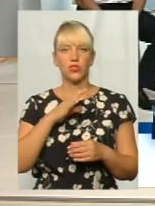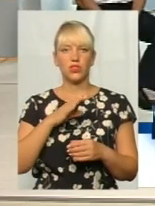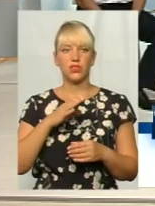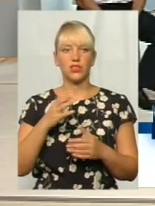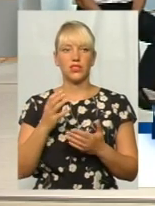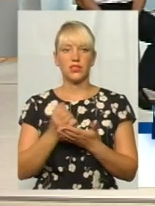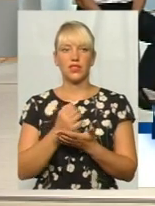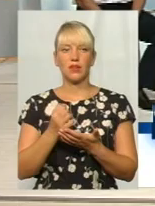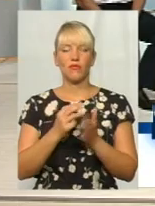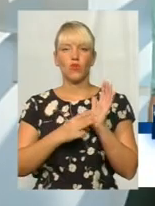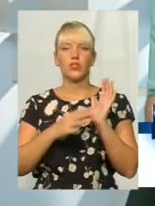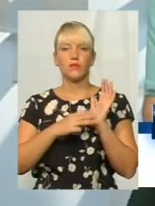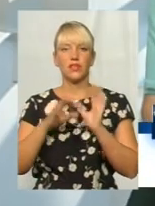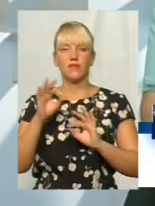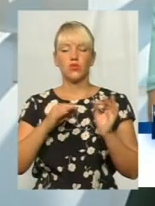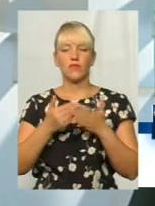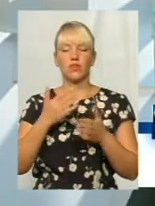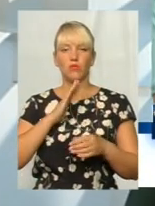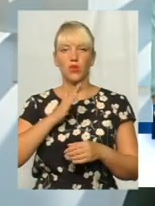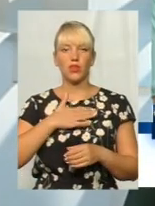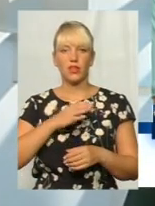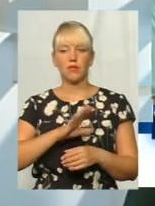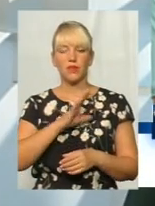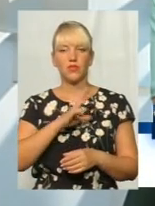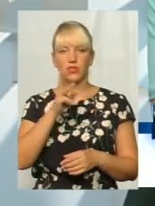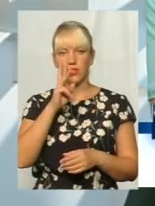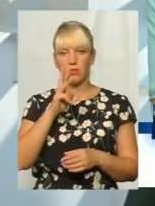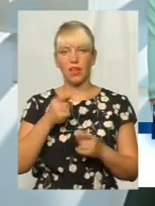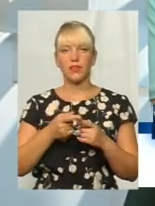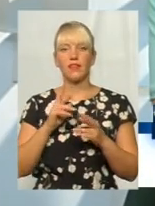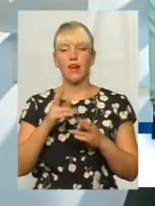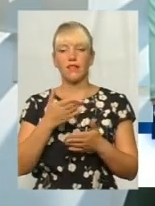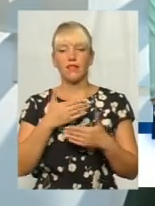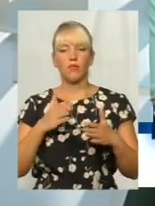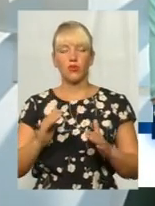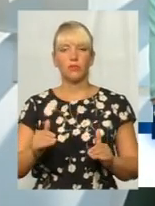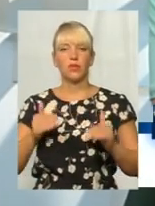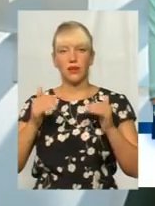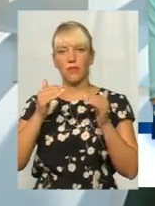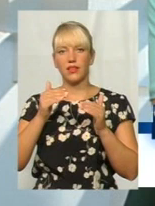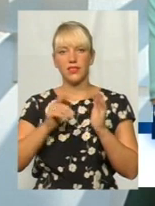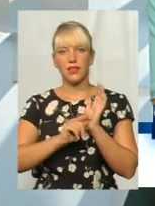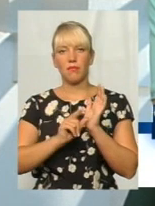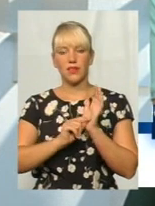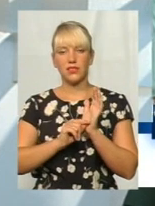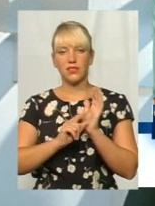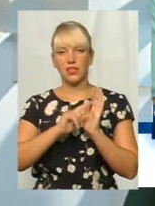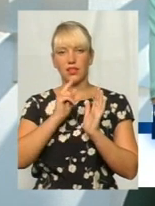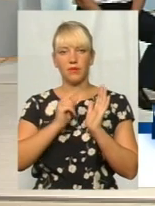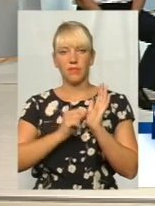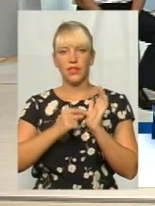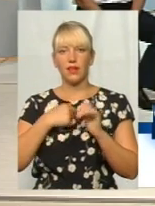як буде нам пенсія підніматися. Бо я бачу, що навіть